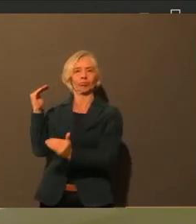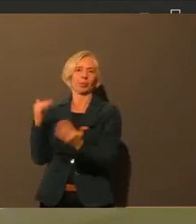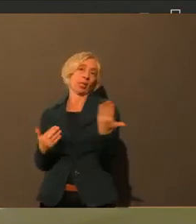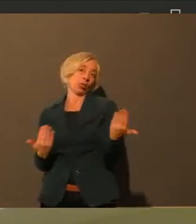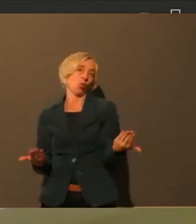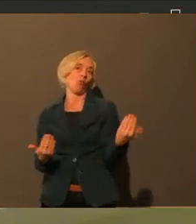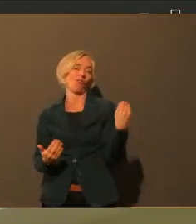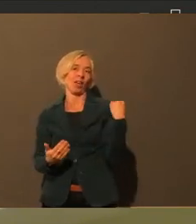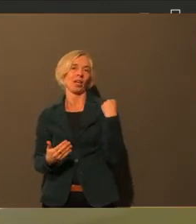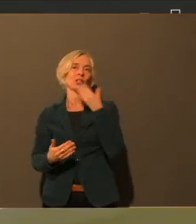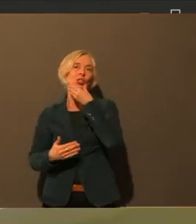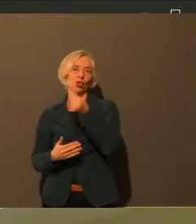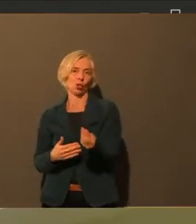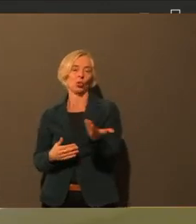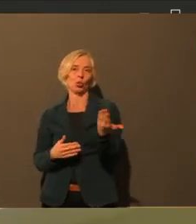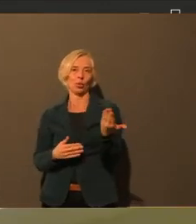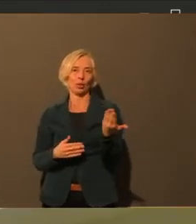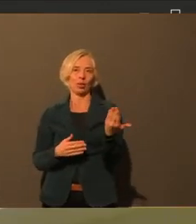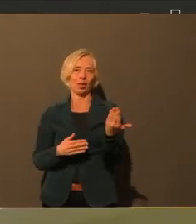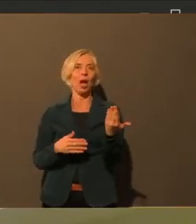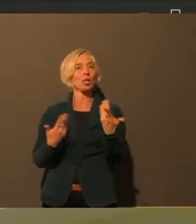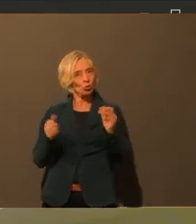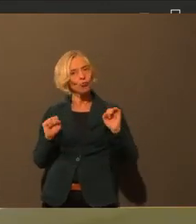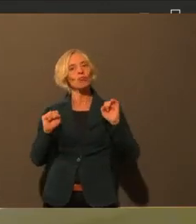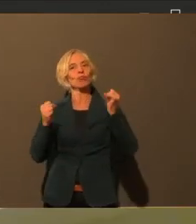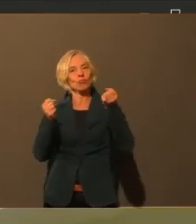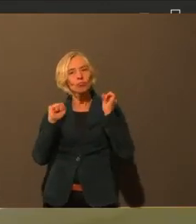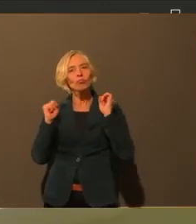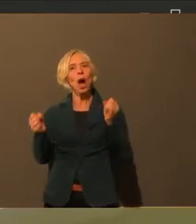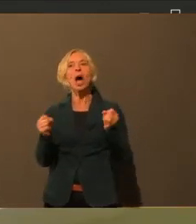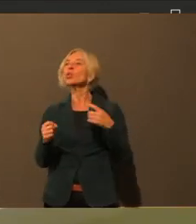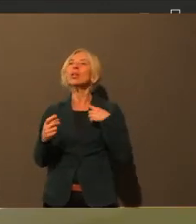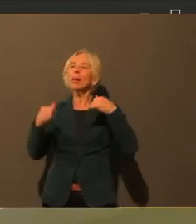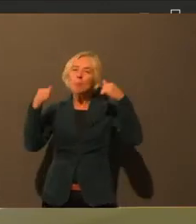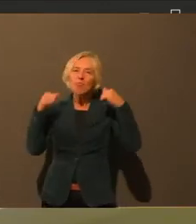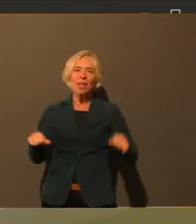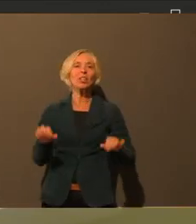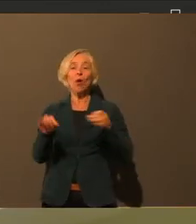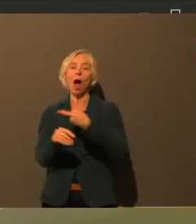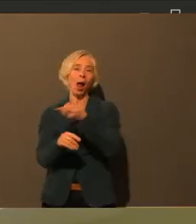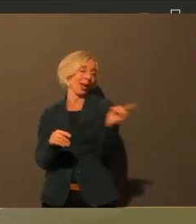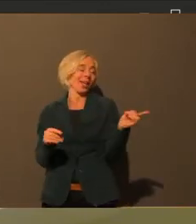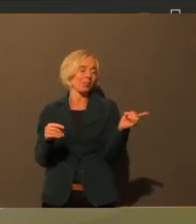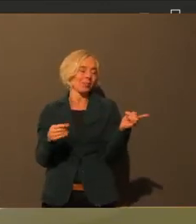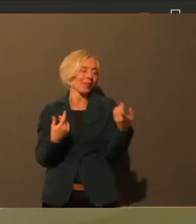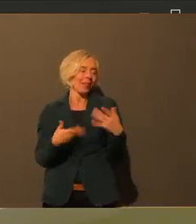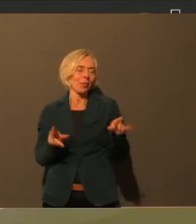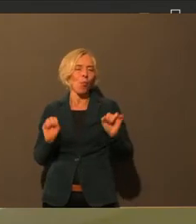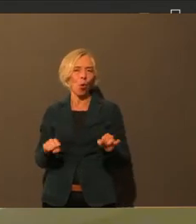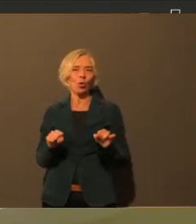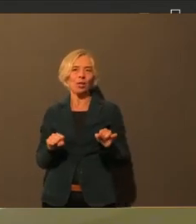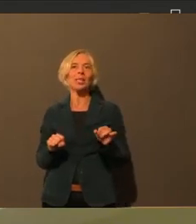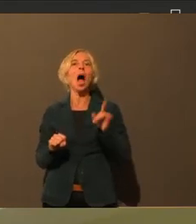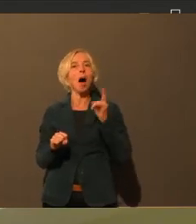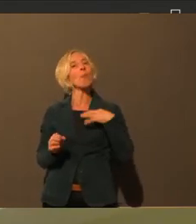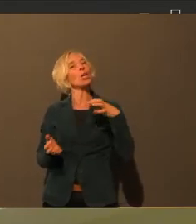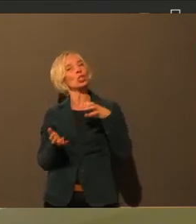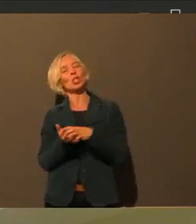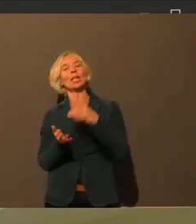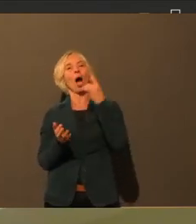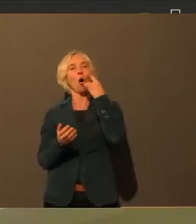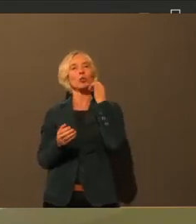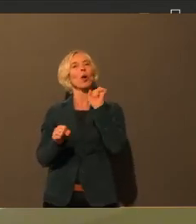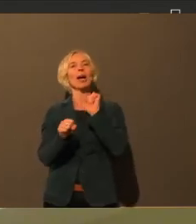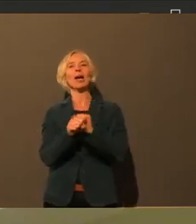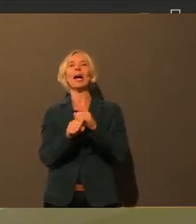zu sagen, nee, also wir kriegen es nicht insgesamt durch, aber wir appellieren einfach an die Bevölkerung und da steht die Stadt auch explizit dahinter, lieber mit